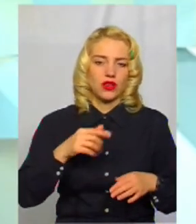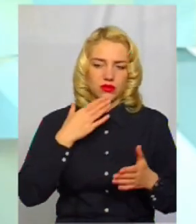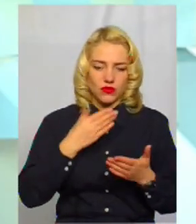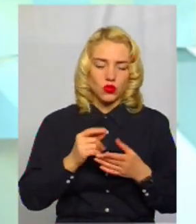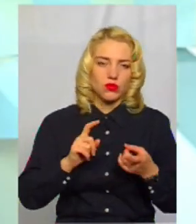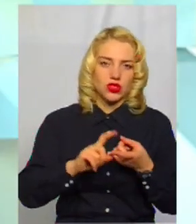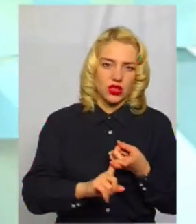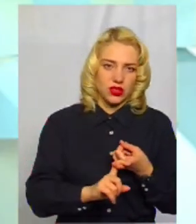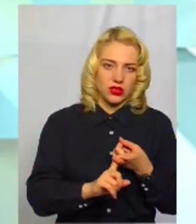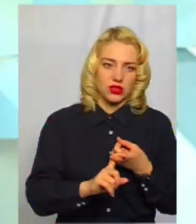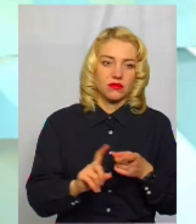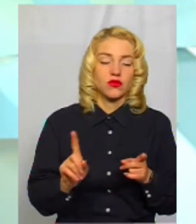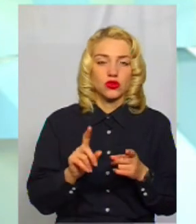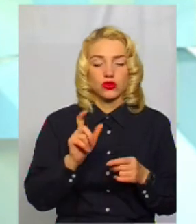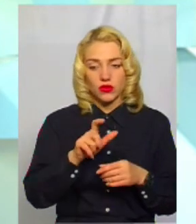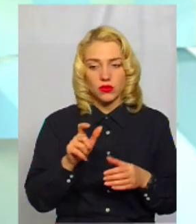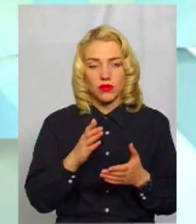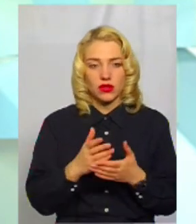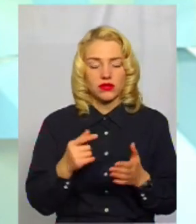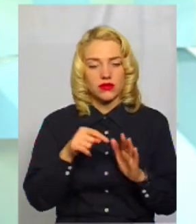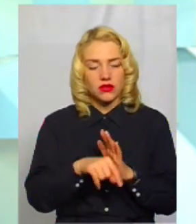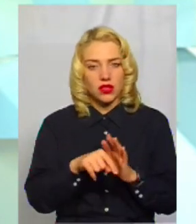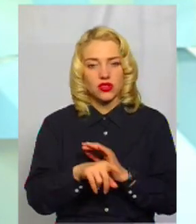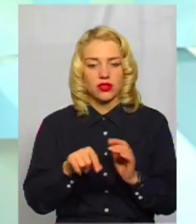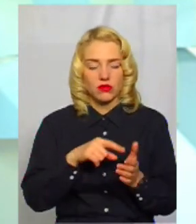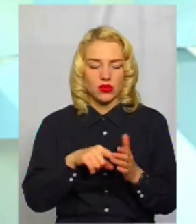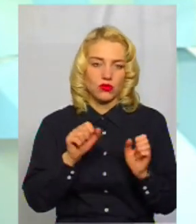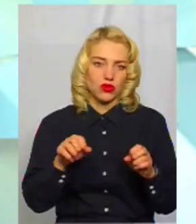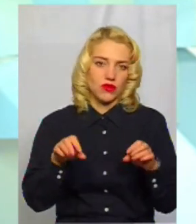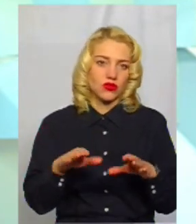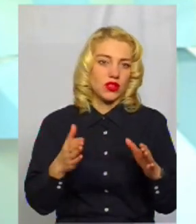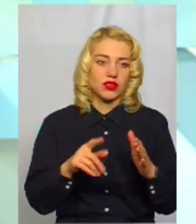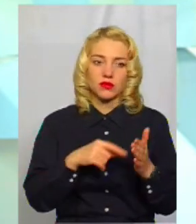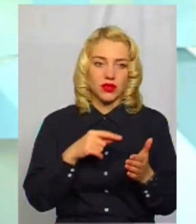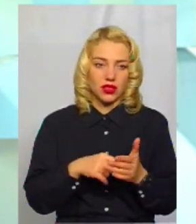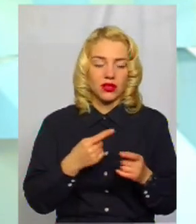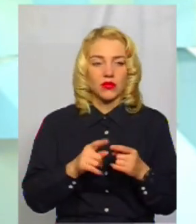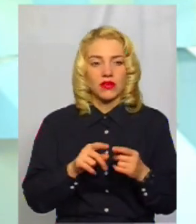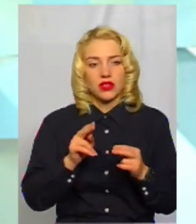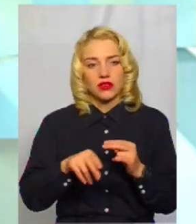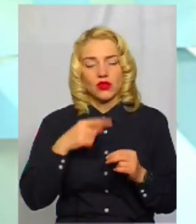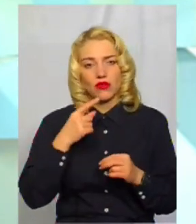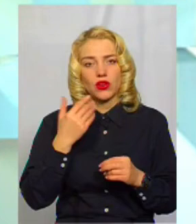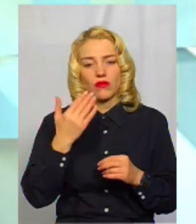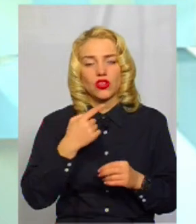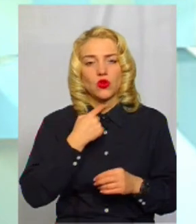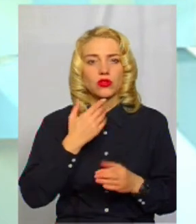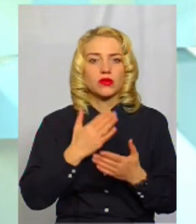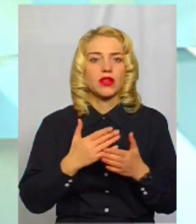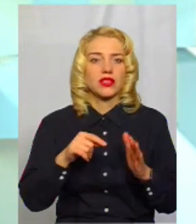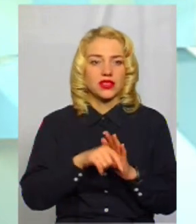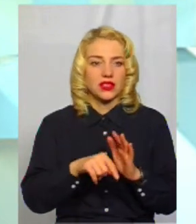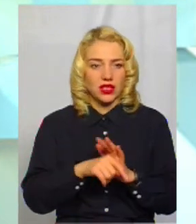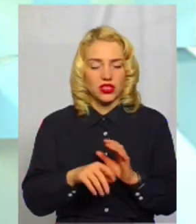причетність, що вони дійсно мають значення і в місті можуть вирішувати якісь питання. Ми про це теж говоримо. Ваш голос має значення.